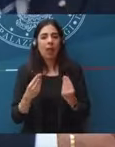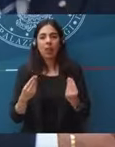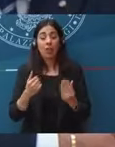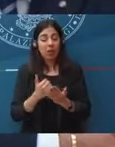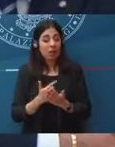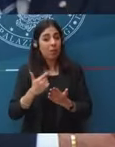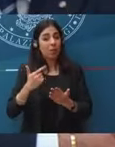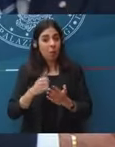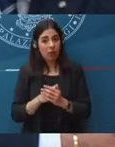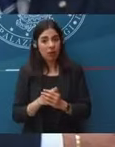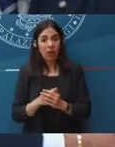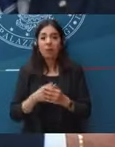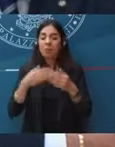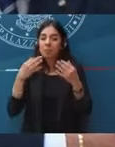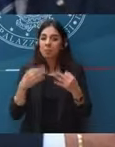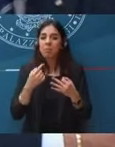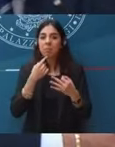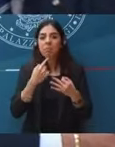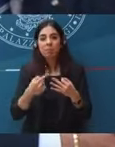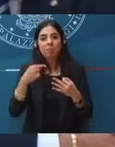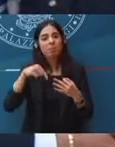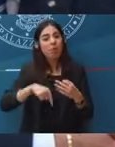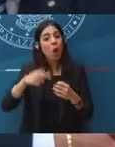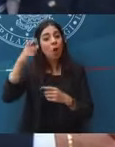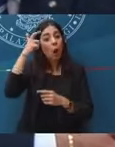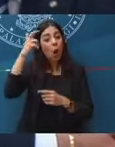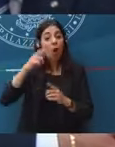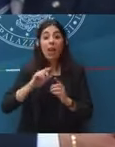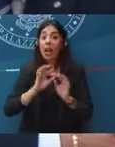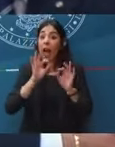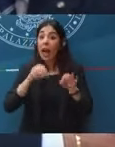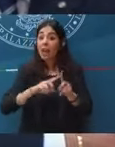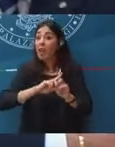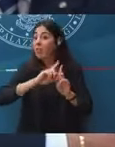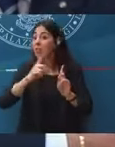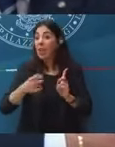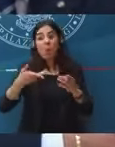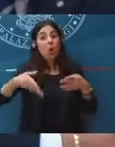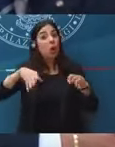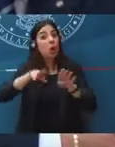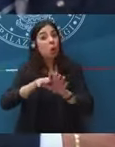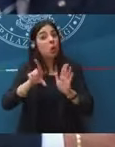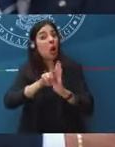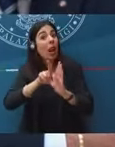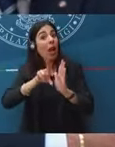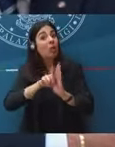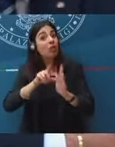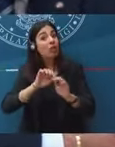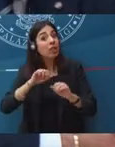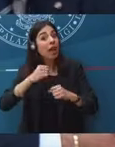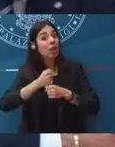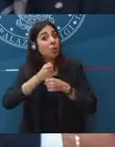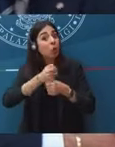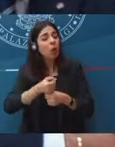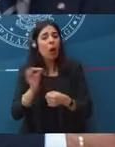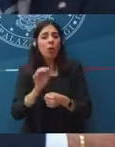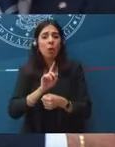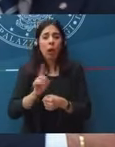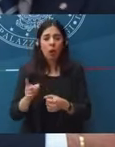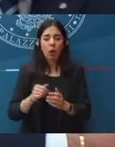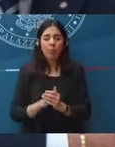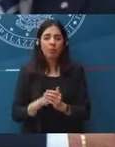arriva fino alla fine della legislatura. E questa è la prima domanda. La seconda è che molte regioni,